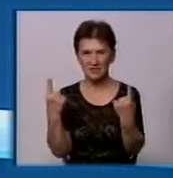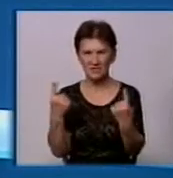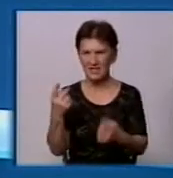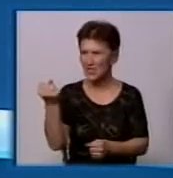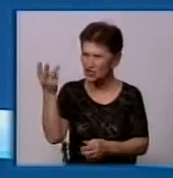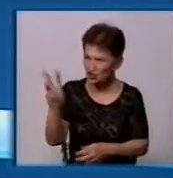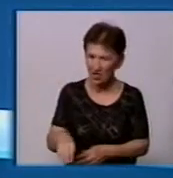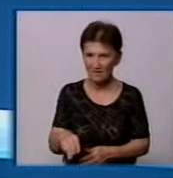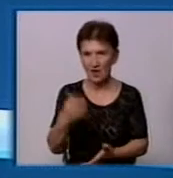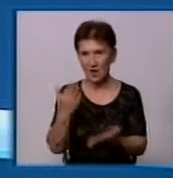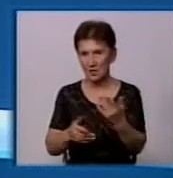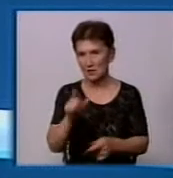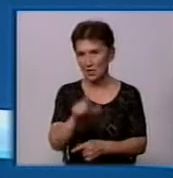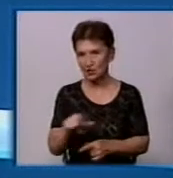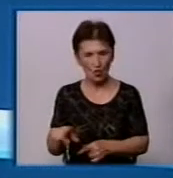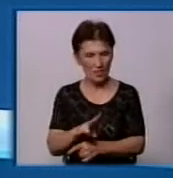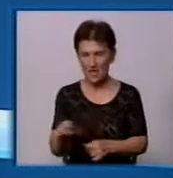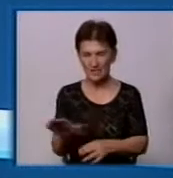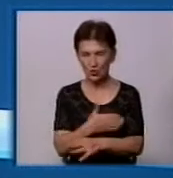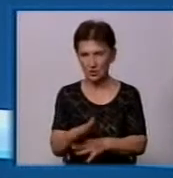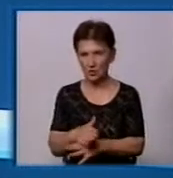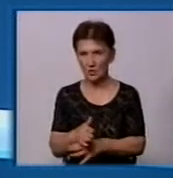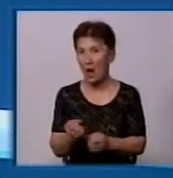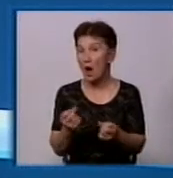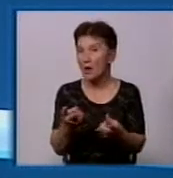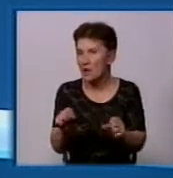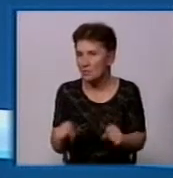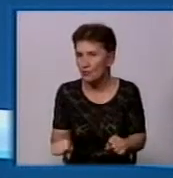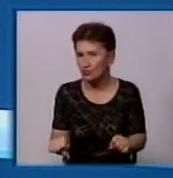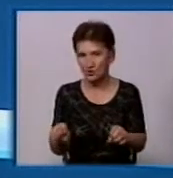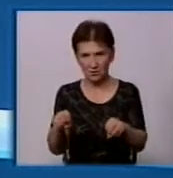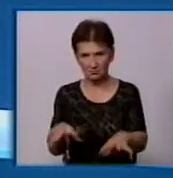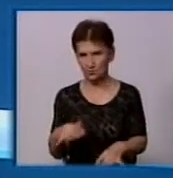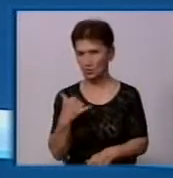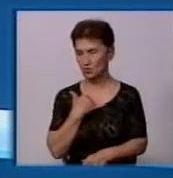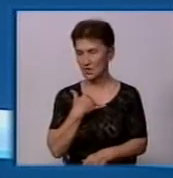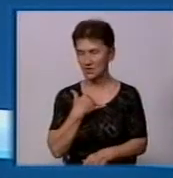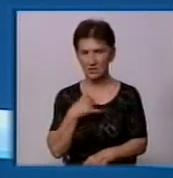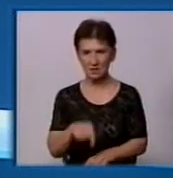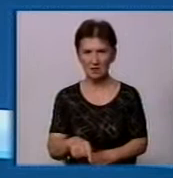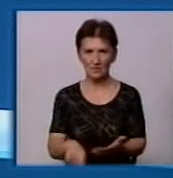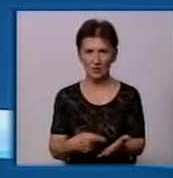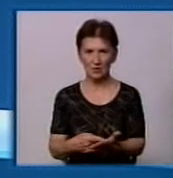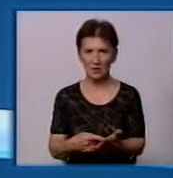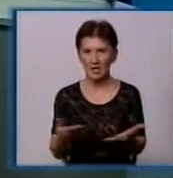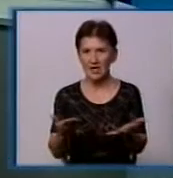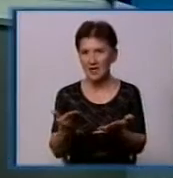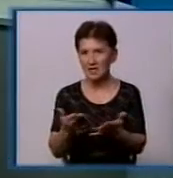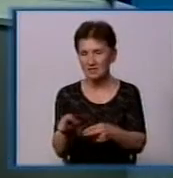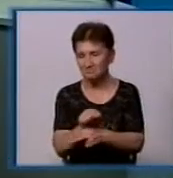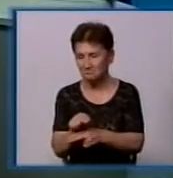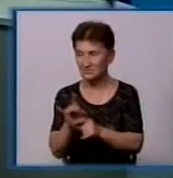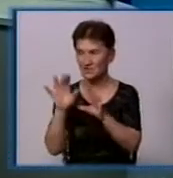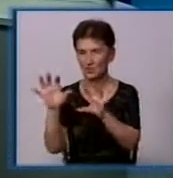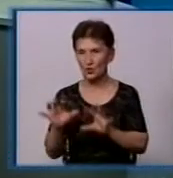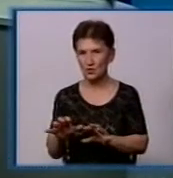те, якщо людина не сортує сміття. Як це можна вирішити локально у Кропивницькому, чи ймовірно треба вносити якісь поправки. Чи ми